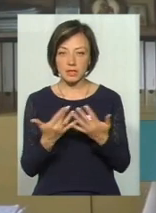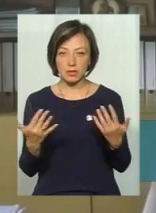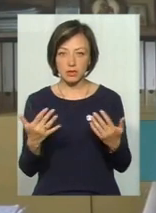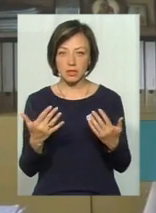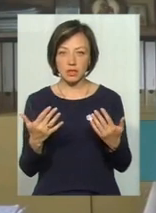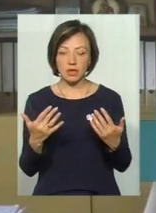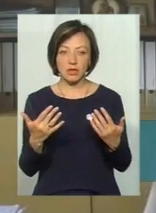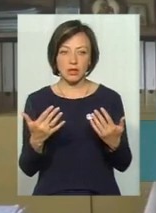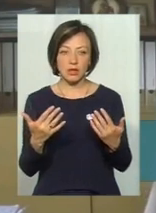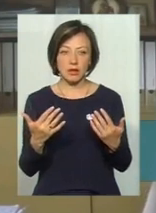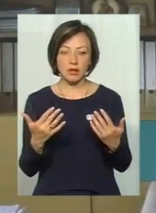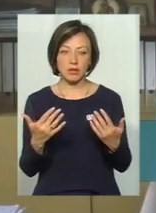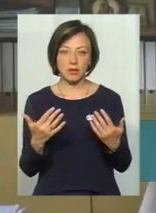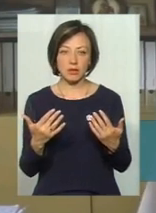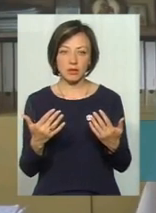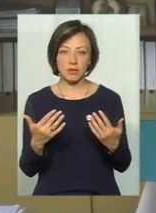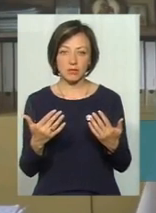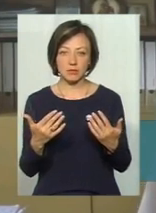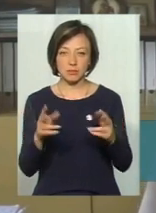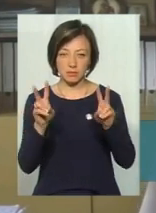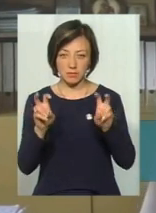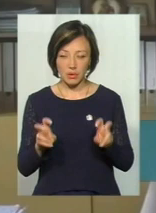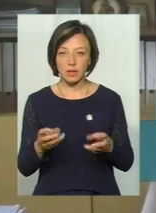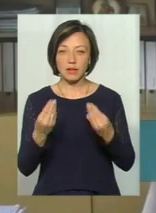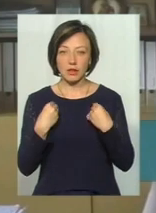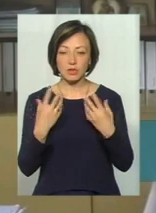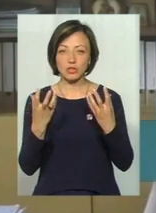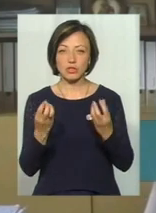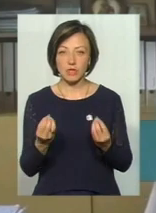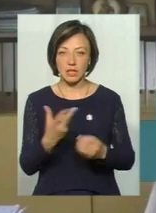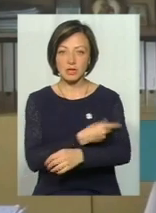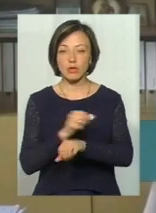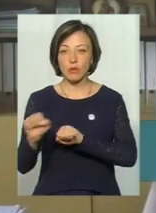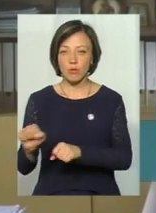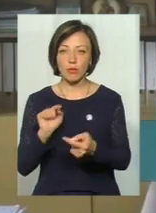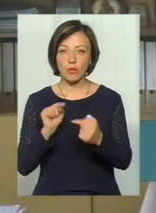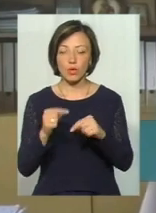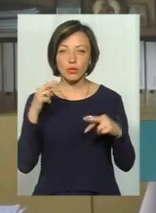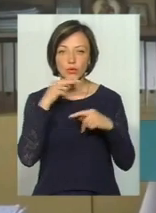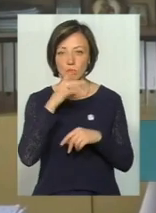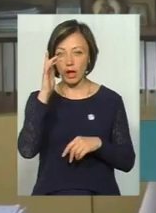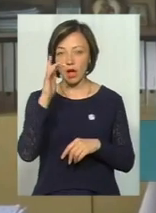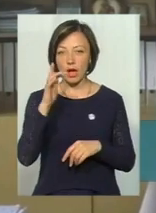імунобіолочних препаратів, нам предоставлено ще і сироватку проти отрути, годюки.